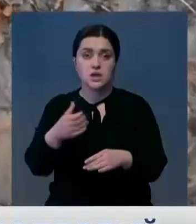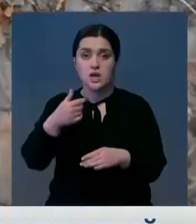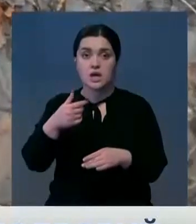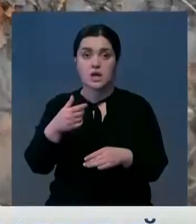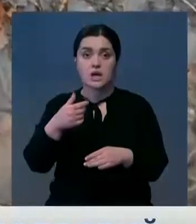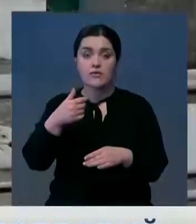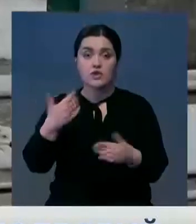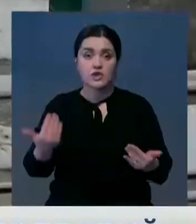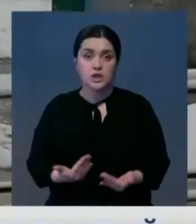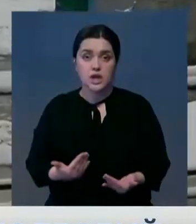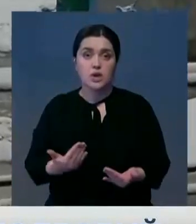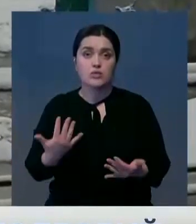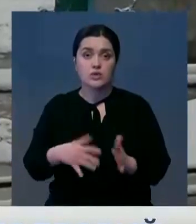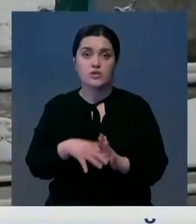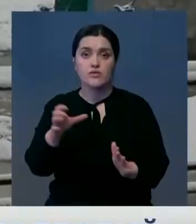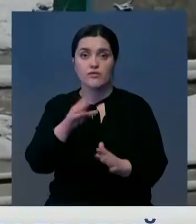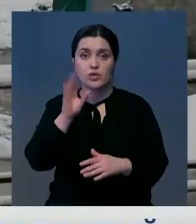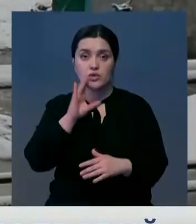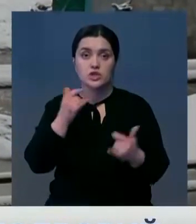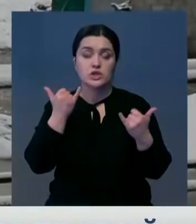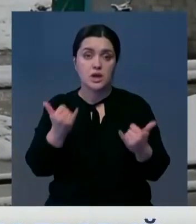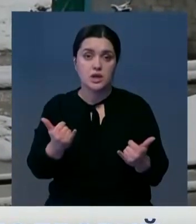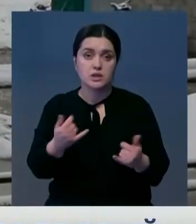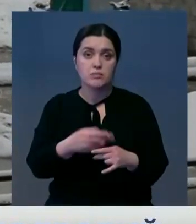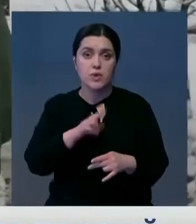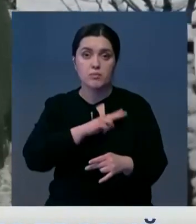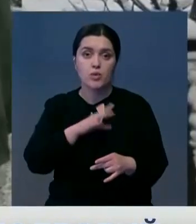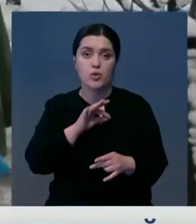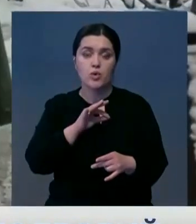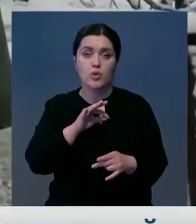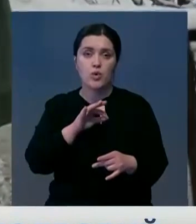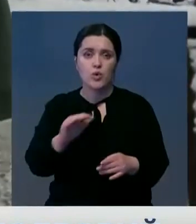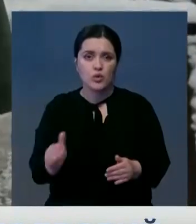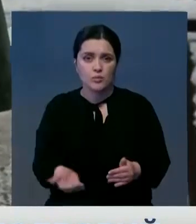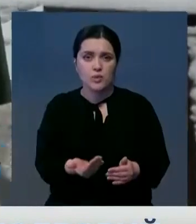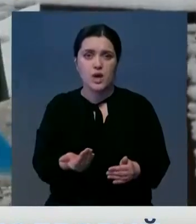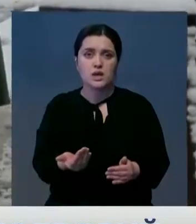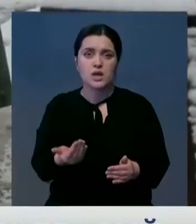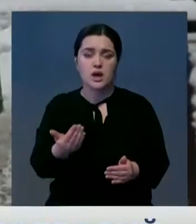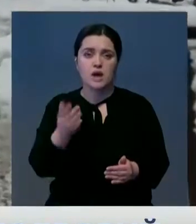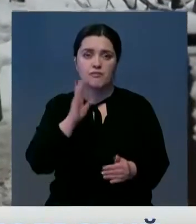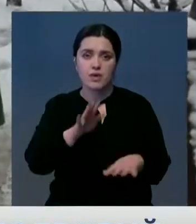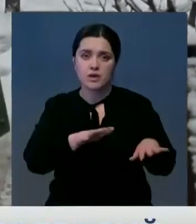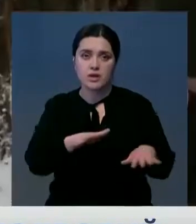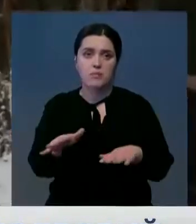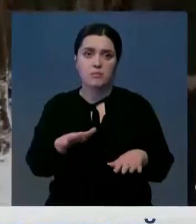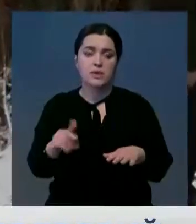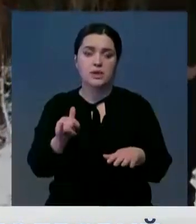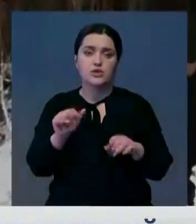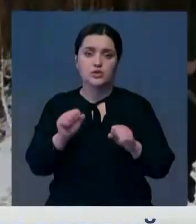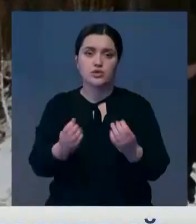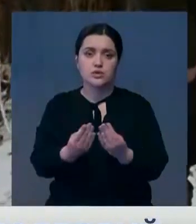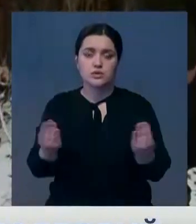ЧС. Со дворов жители уже откачали всю воду. Сейчас проводятся работы по углублению арочной сети и возведению насыпной дамбы.